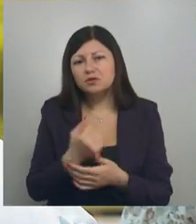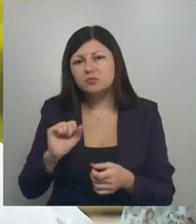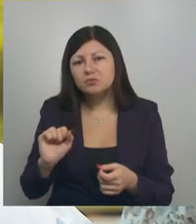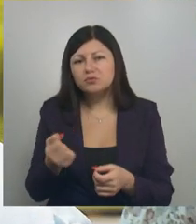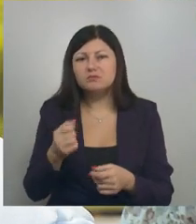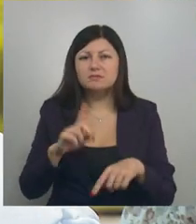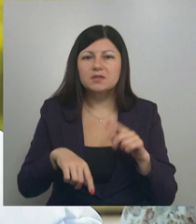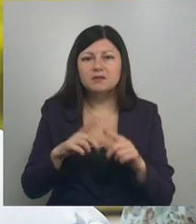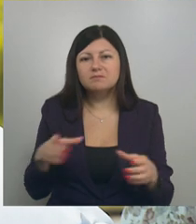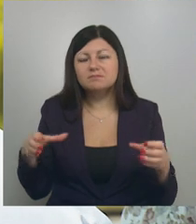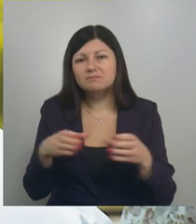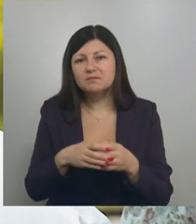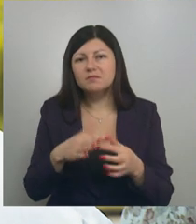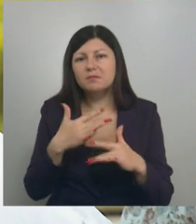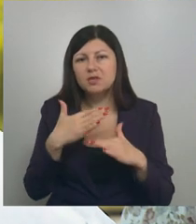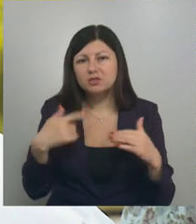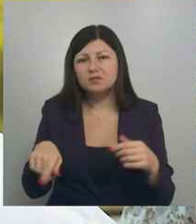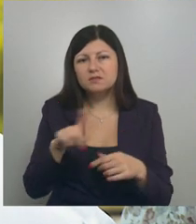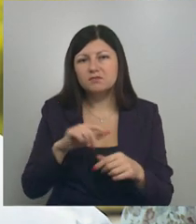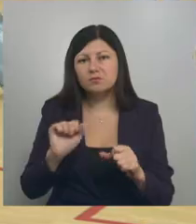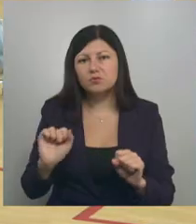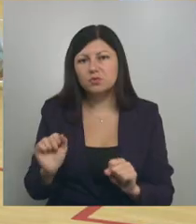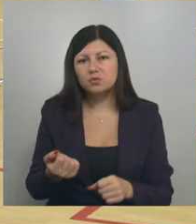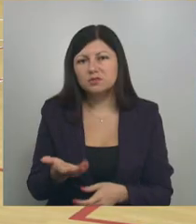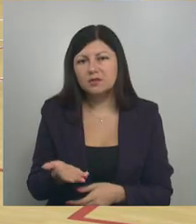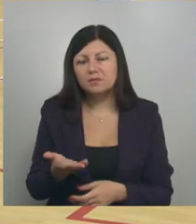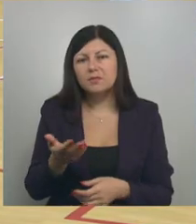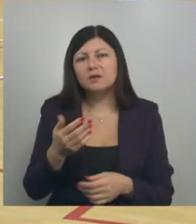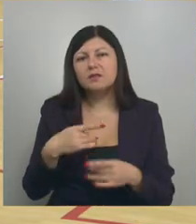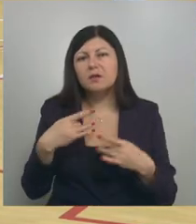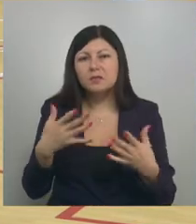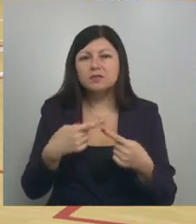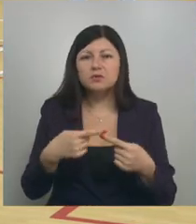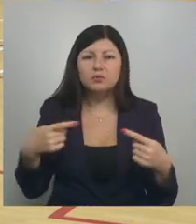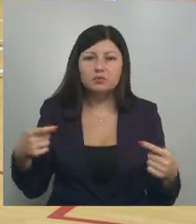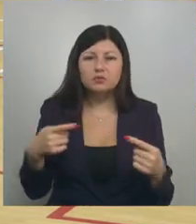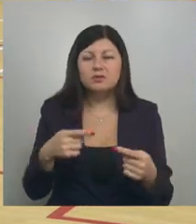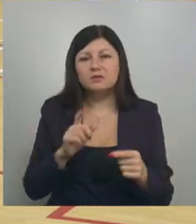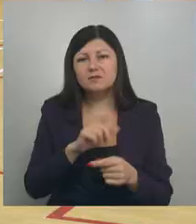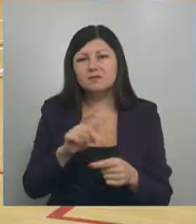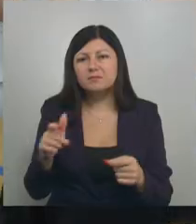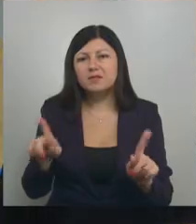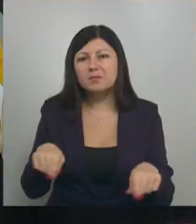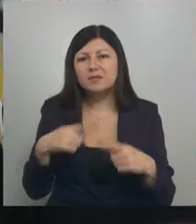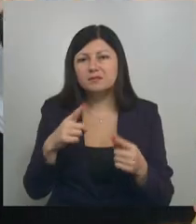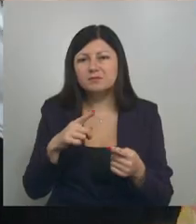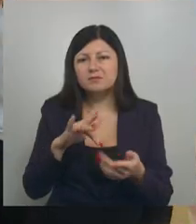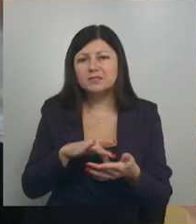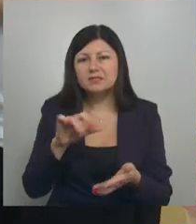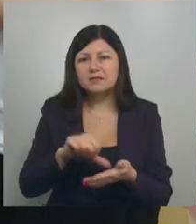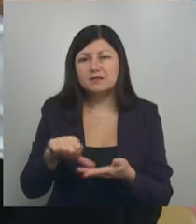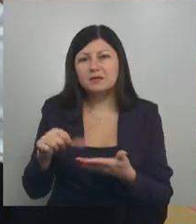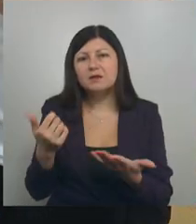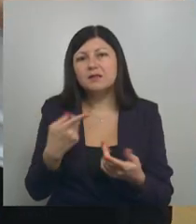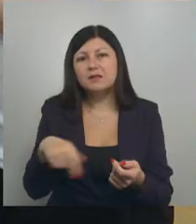нашли родителей, ну большинство из них я могу называть и друзьями. На празднике и другие подопечные реабилитационного центра. Для них,